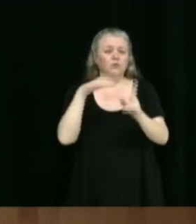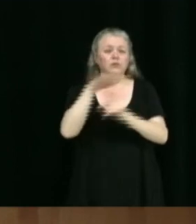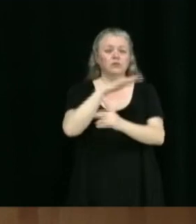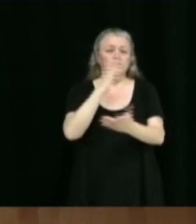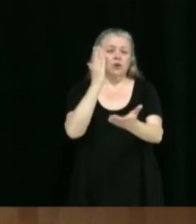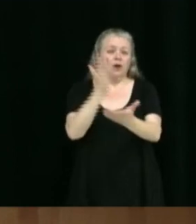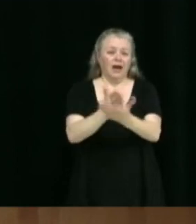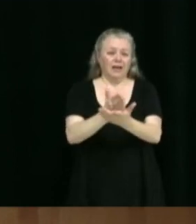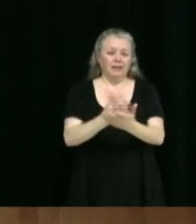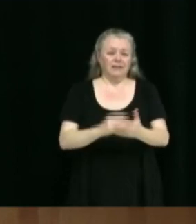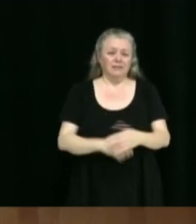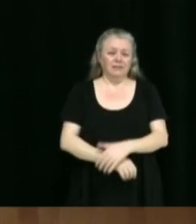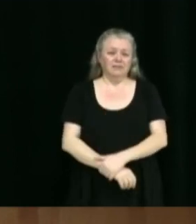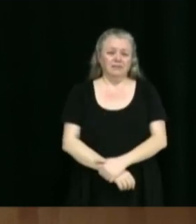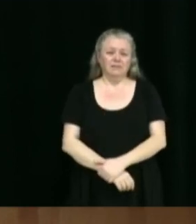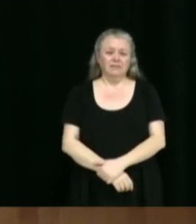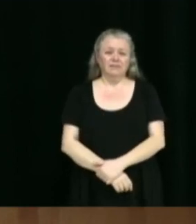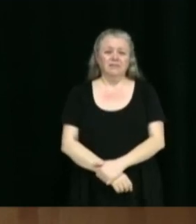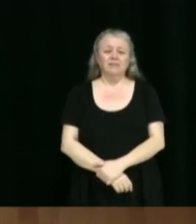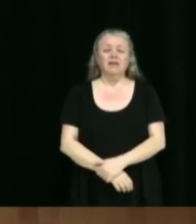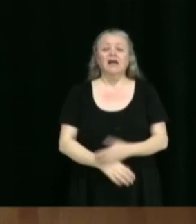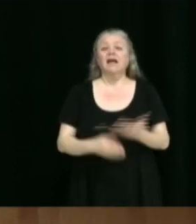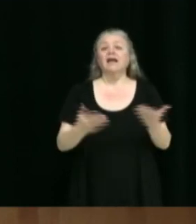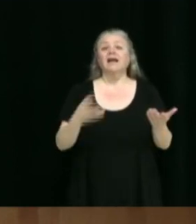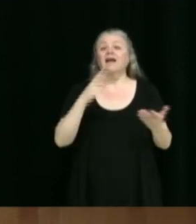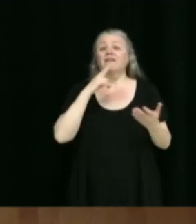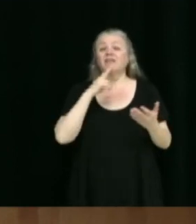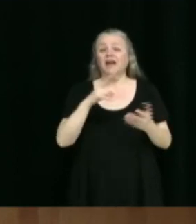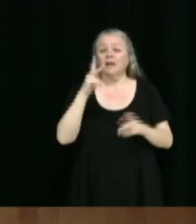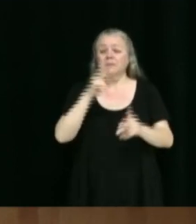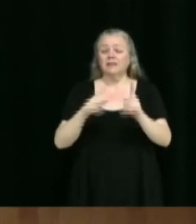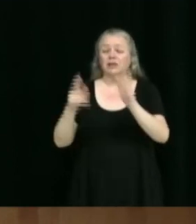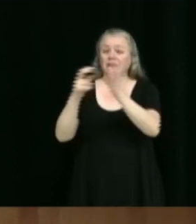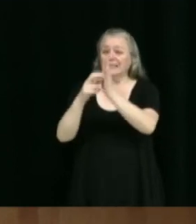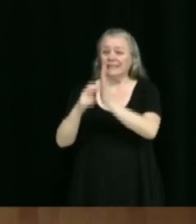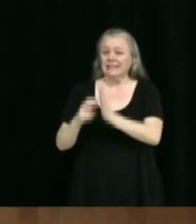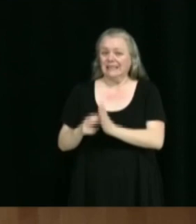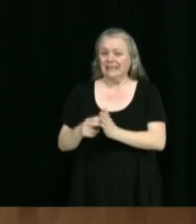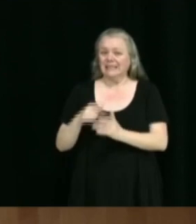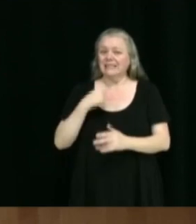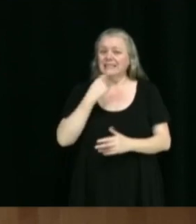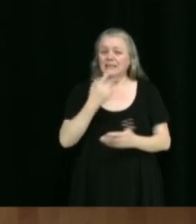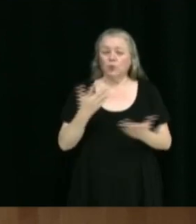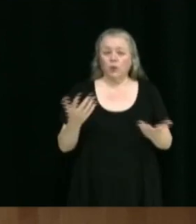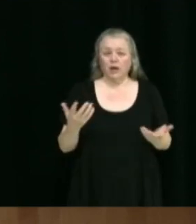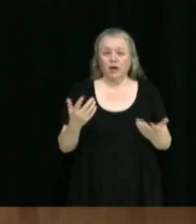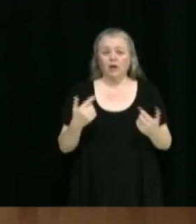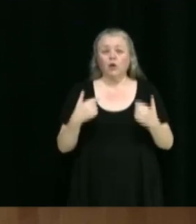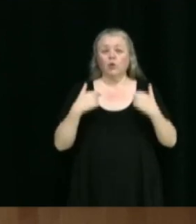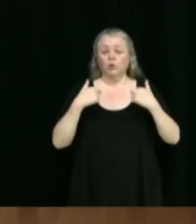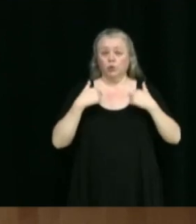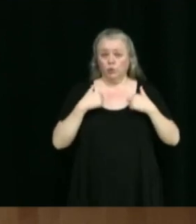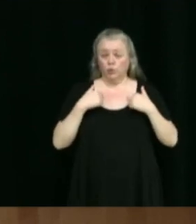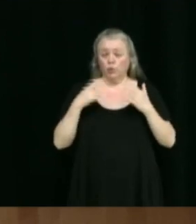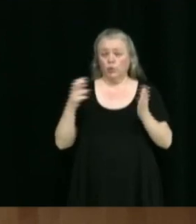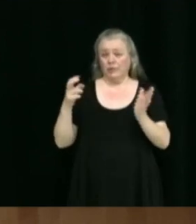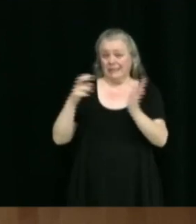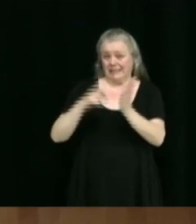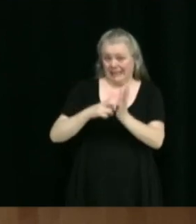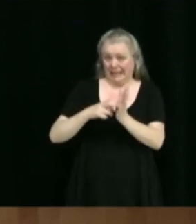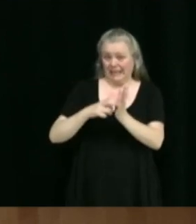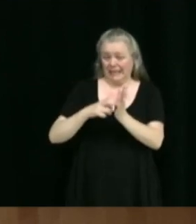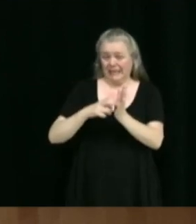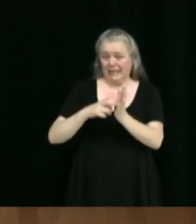Même que ce que les signataires disent, nous, signataires de la présente